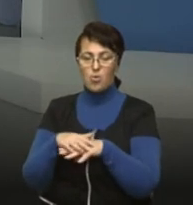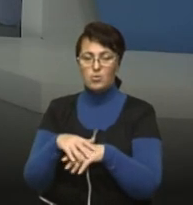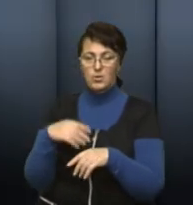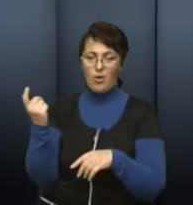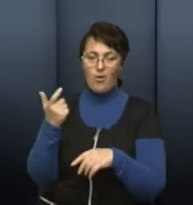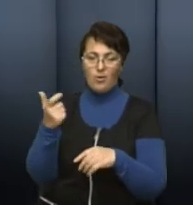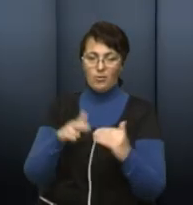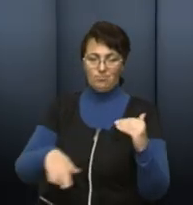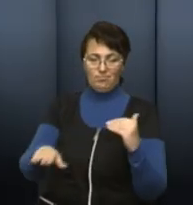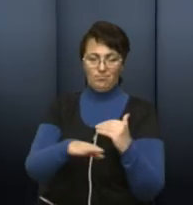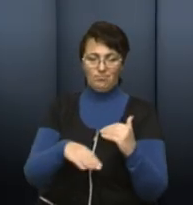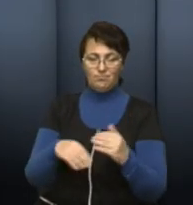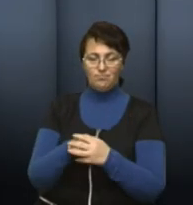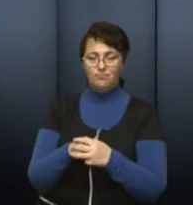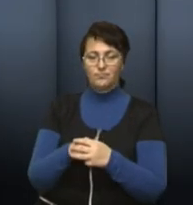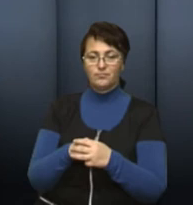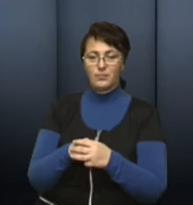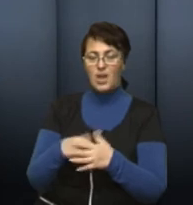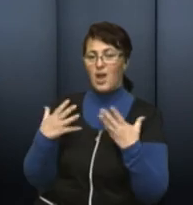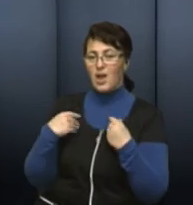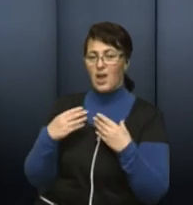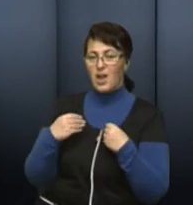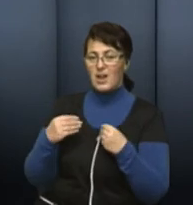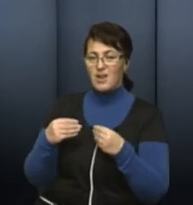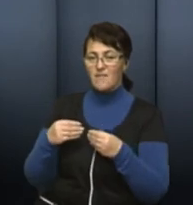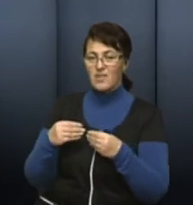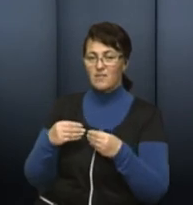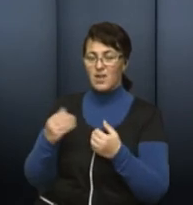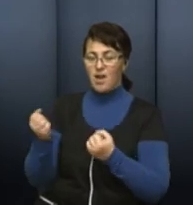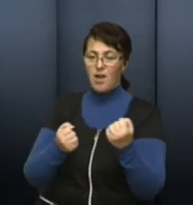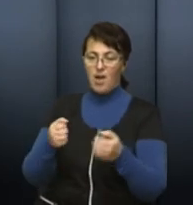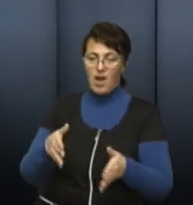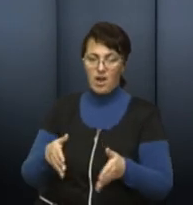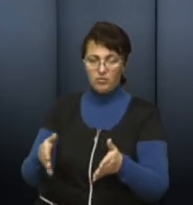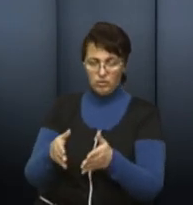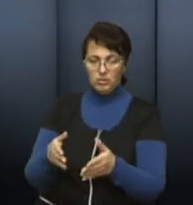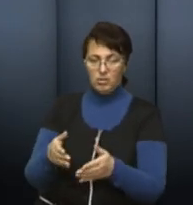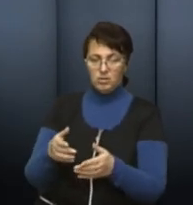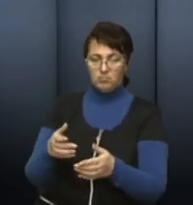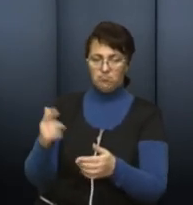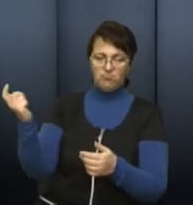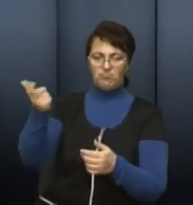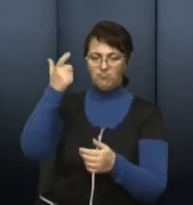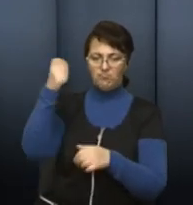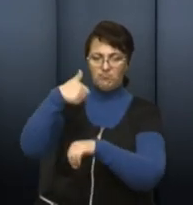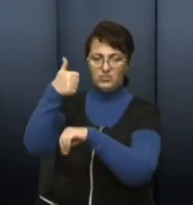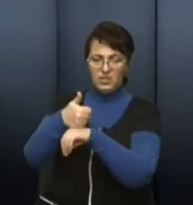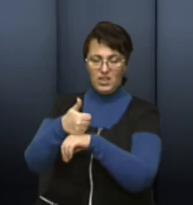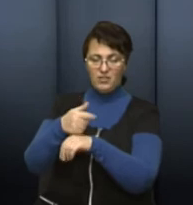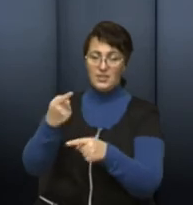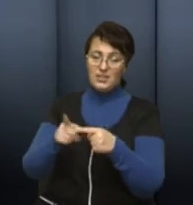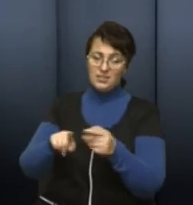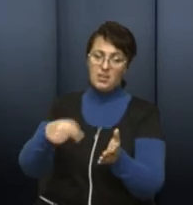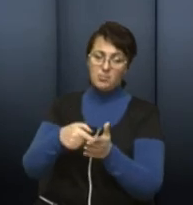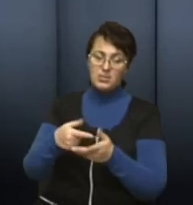ВіАвтодор, який є основним оператором вуличного оплатного паркування в місті, то це комунальне